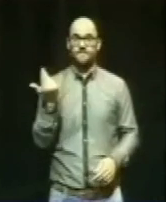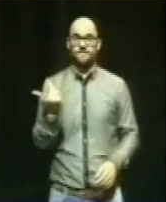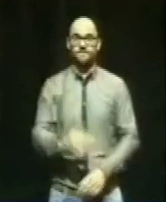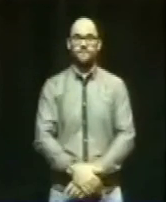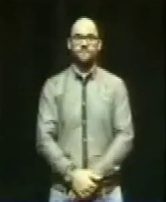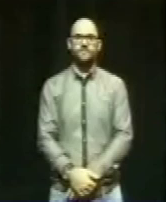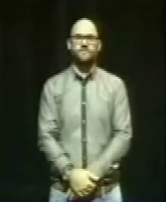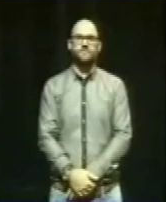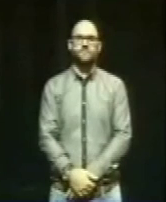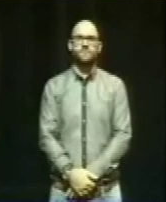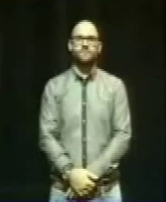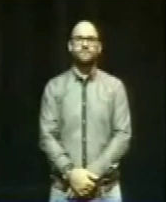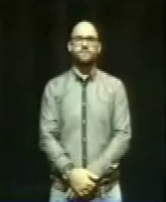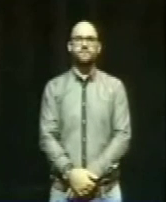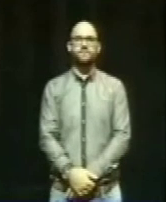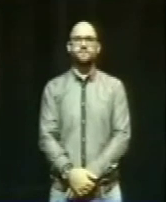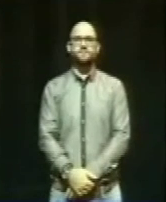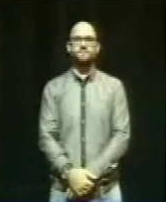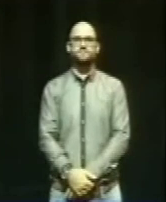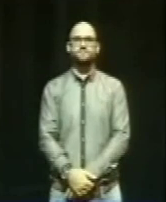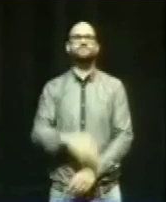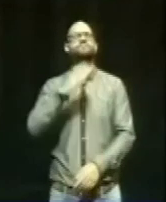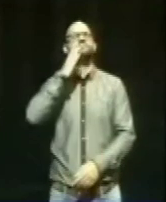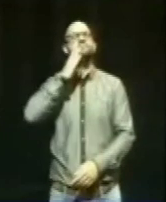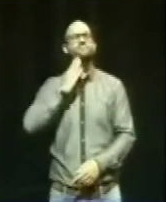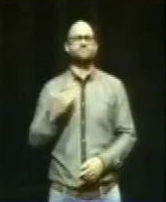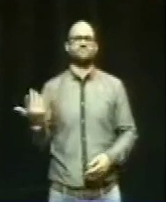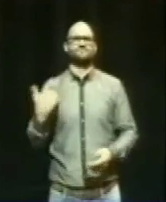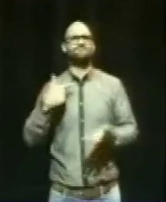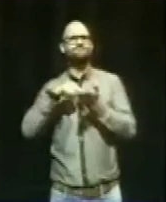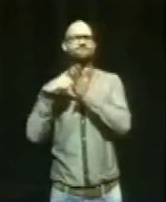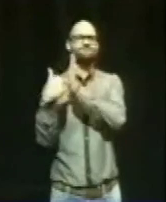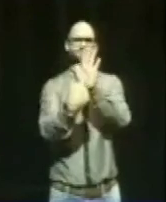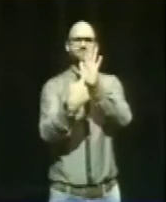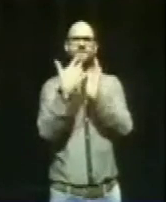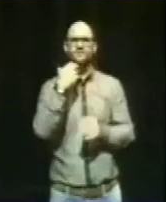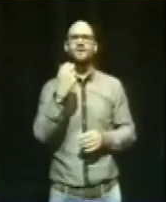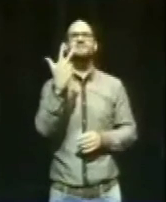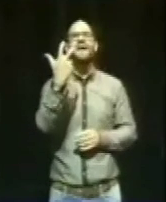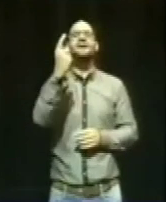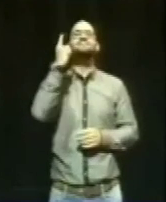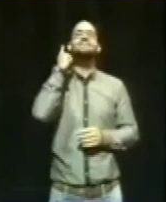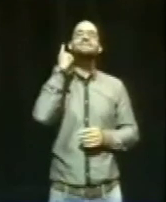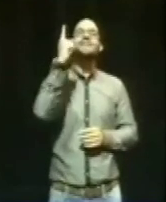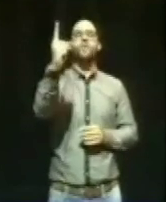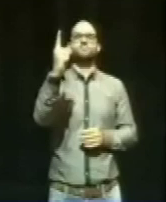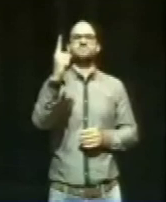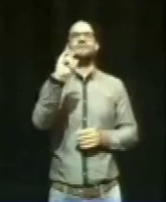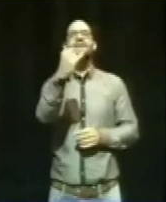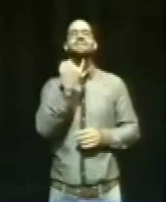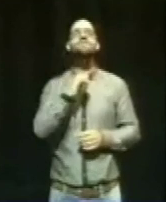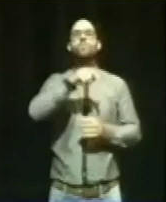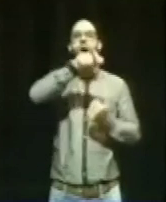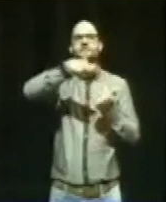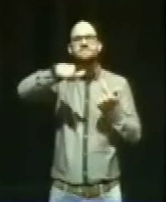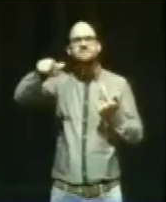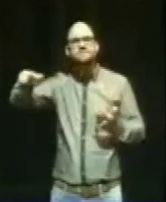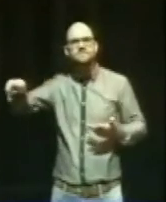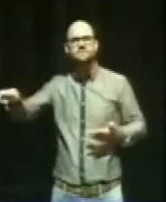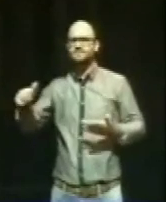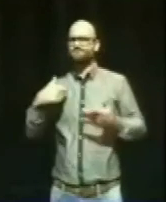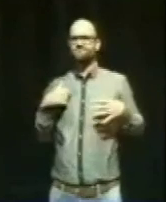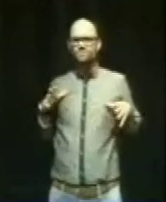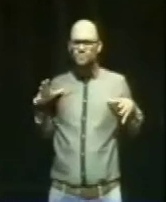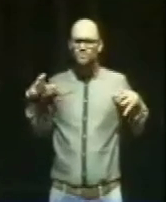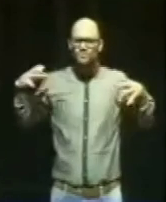Liebe Leute, lasst uns zeigen, dass 30.000 Individualistinnen und Individualisten gemeinsam